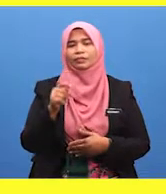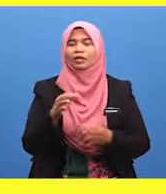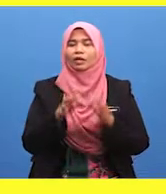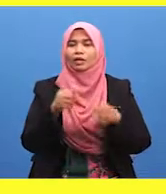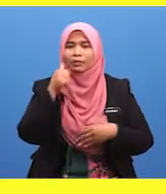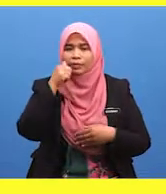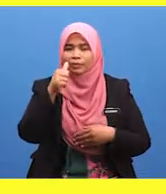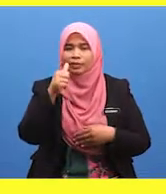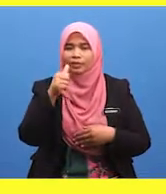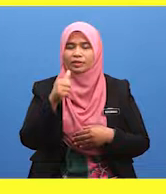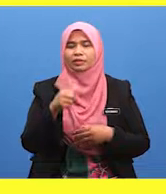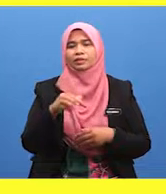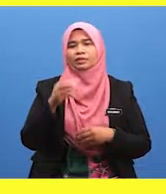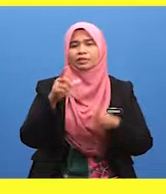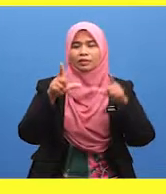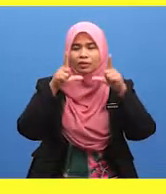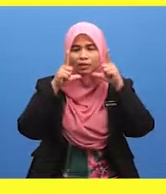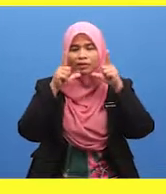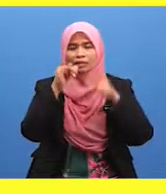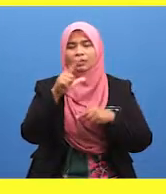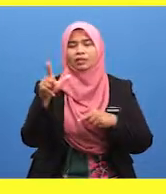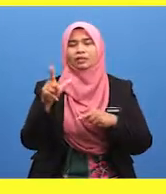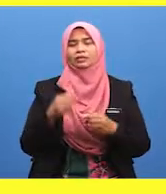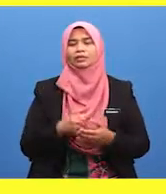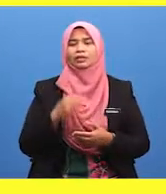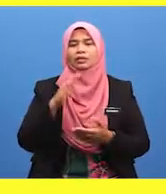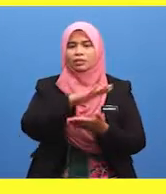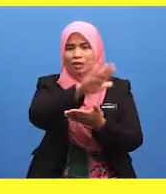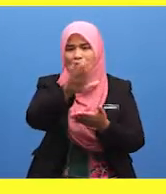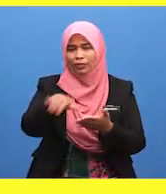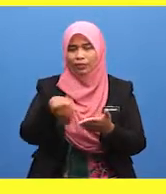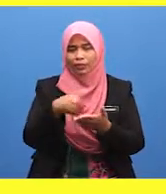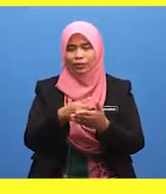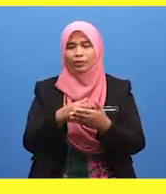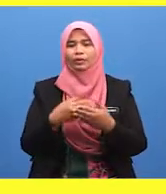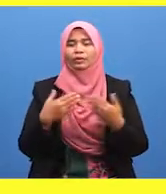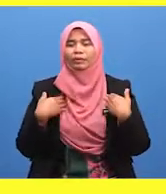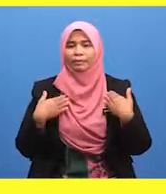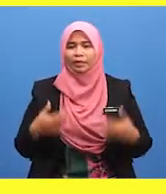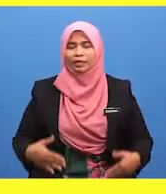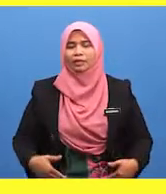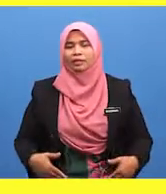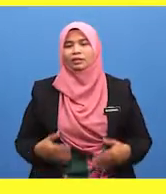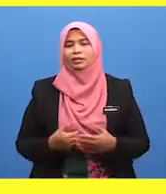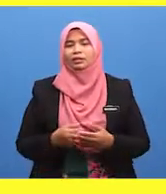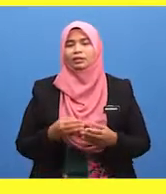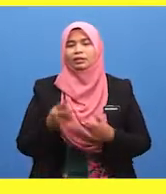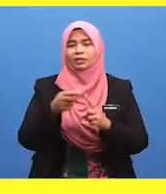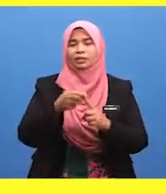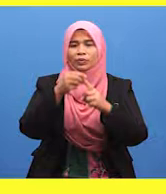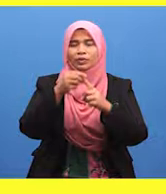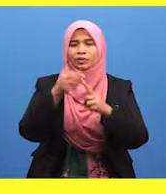Sekiranya kita perempuan, hat aurat kita ialah seluruh anggota badan